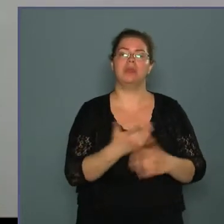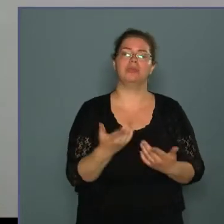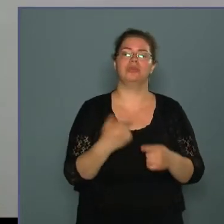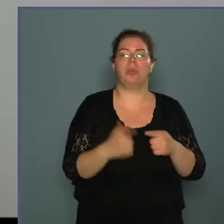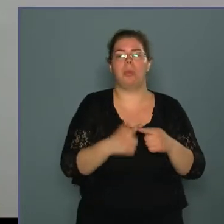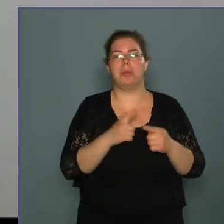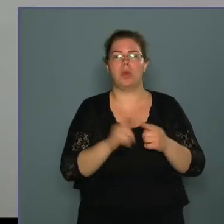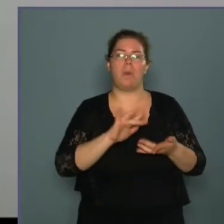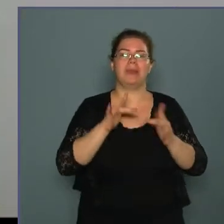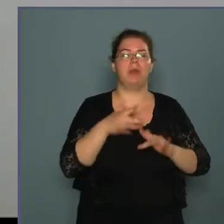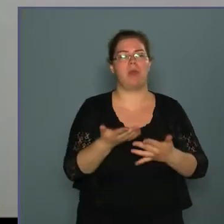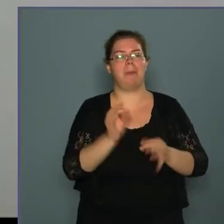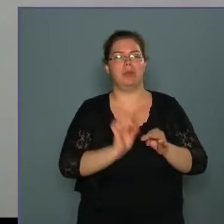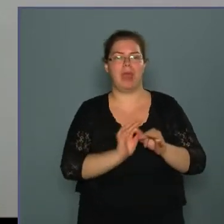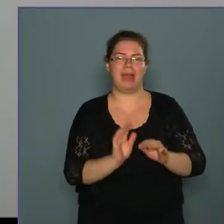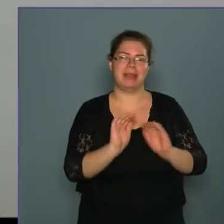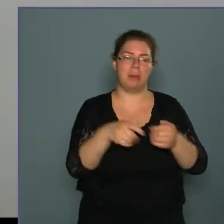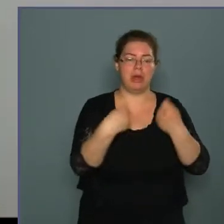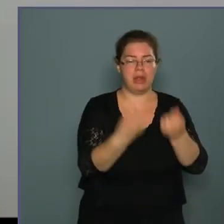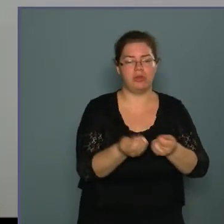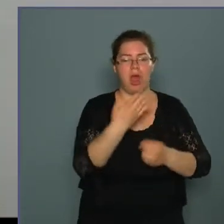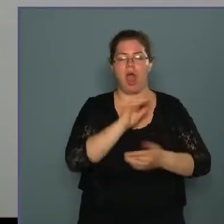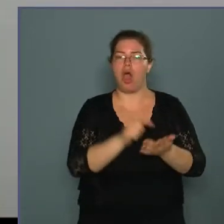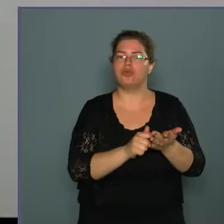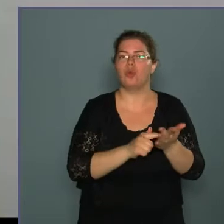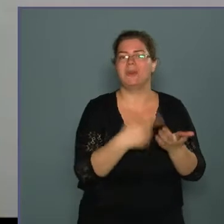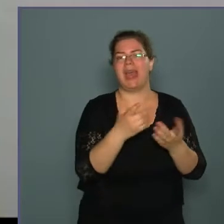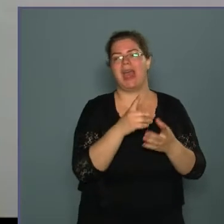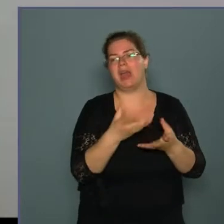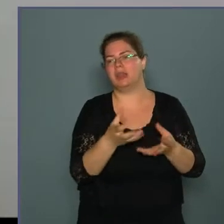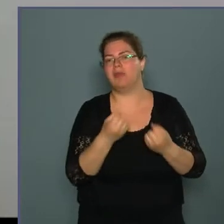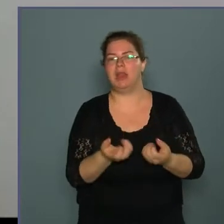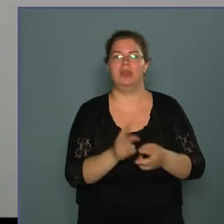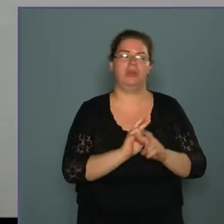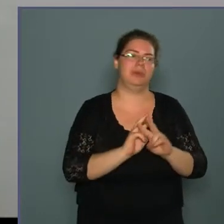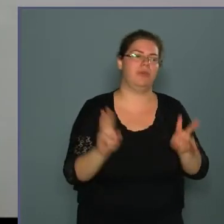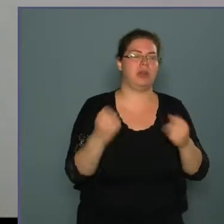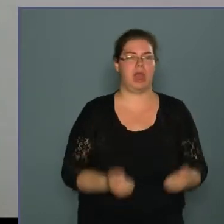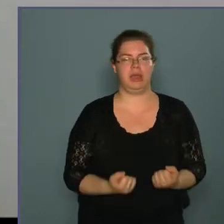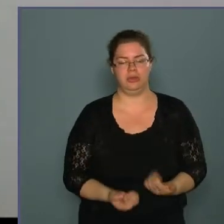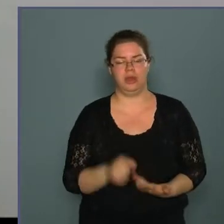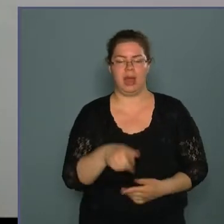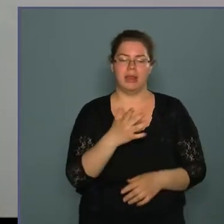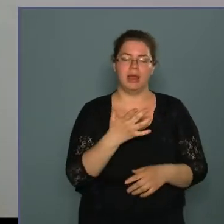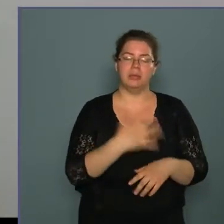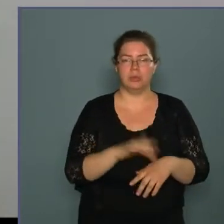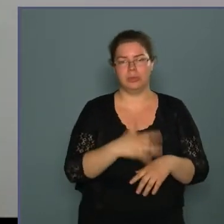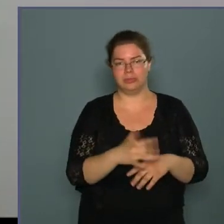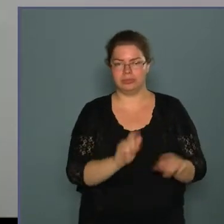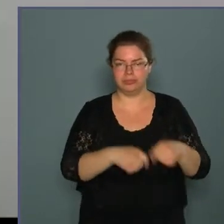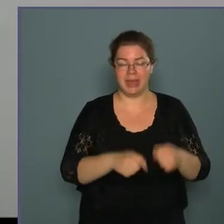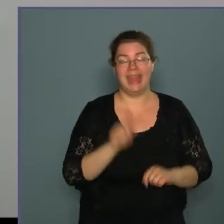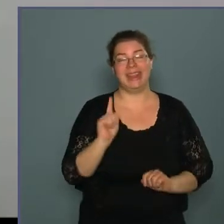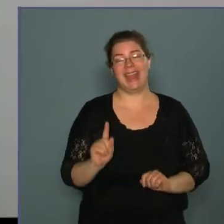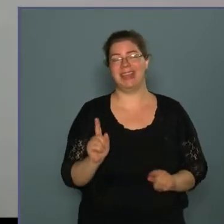hétköznapi ügyekhez is támogatást adni, hogyha gyógyszerkiváltásában van nehézség, akkor ezeket orvosolni, de